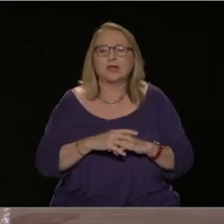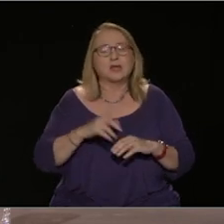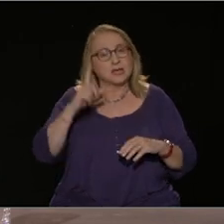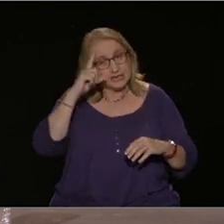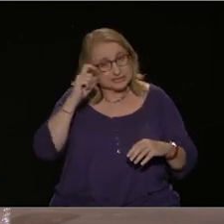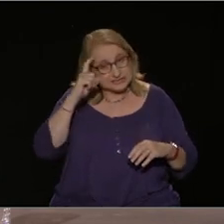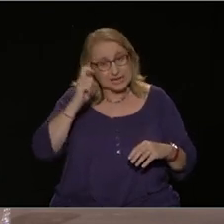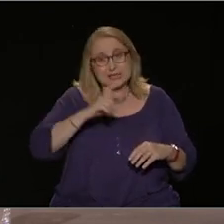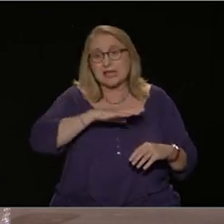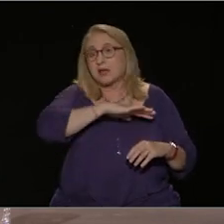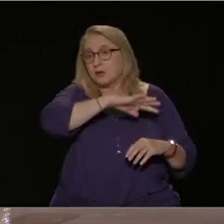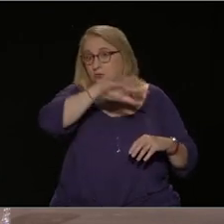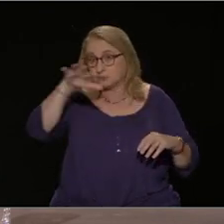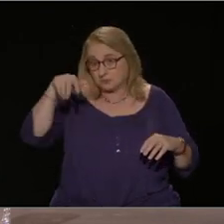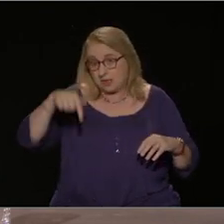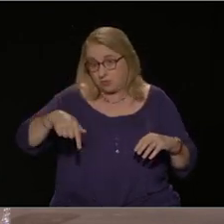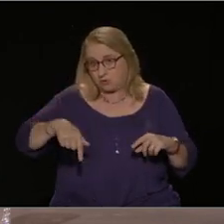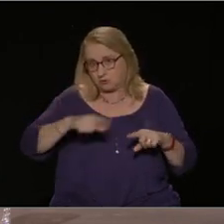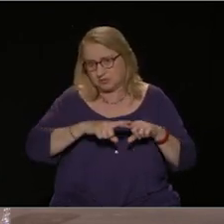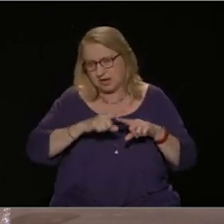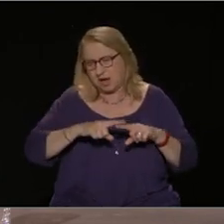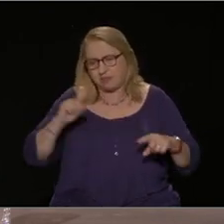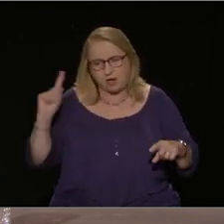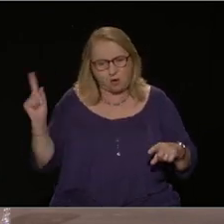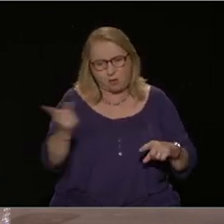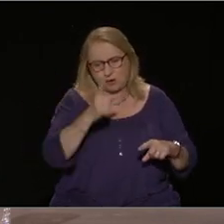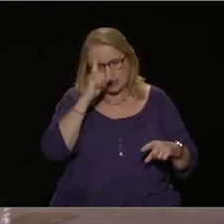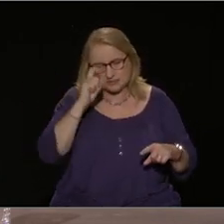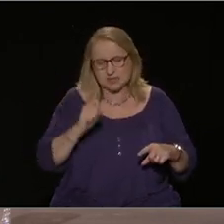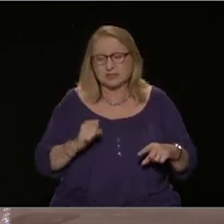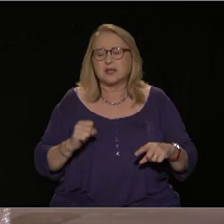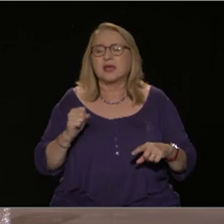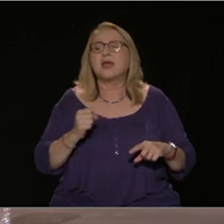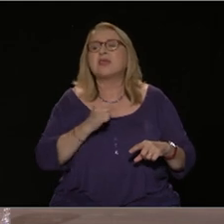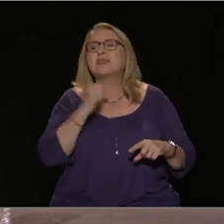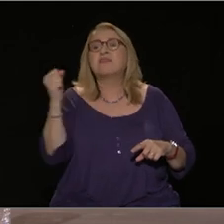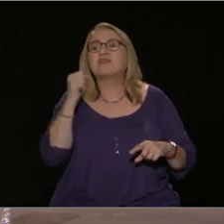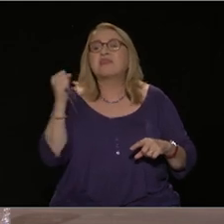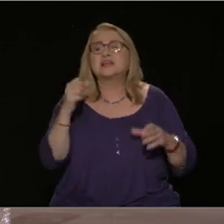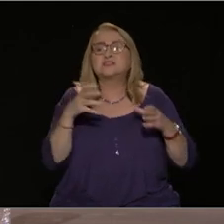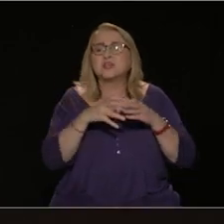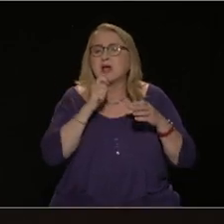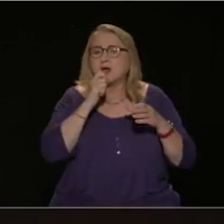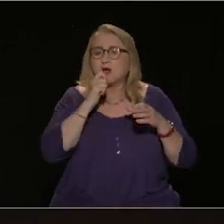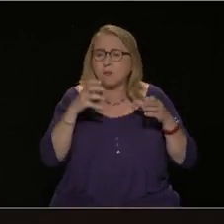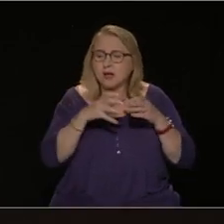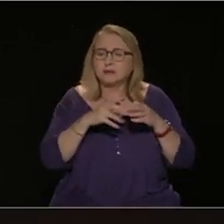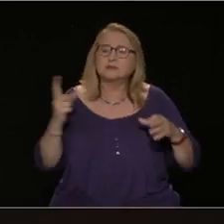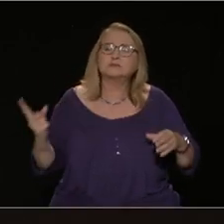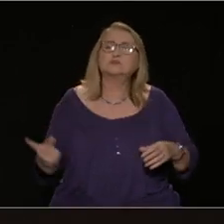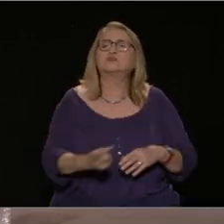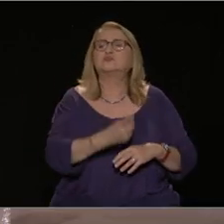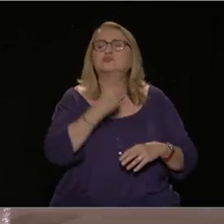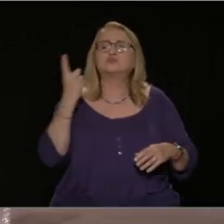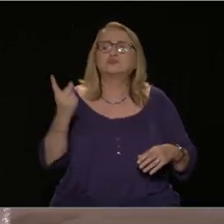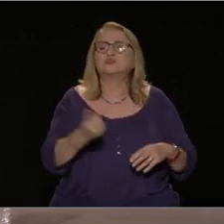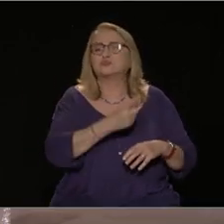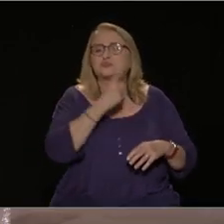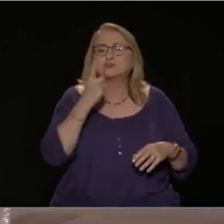χώρα μας η δεξιά παράταξη, όχι μόνο, αλλά κατ' εξοχήν πλειοδοτούσε έτσι σε